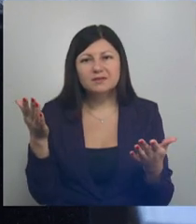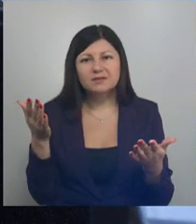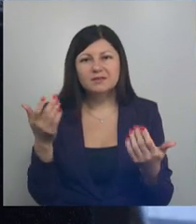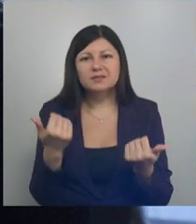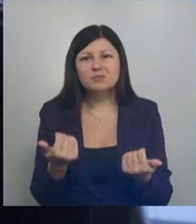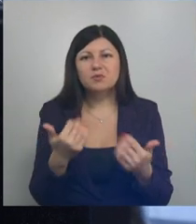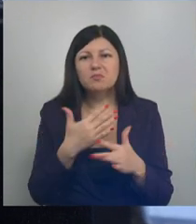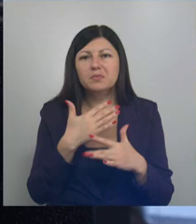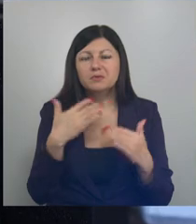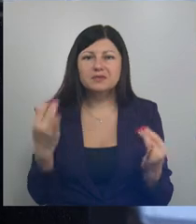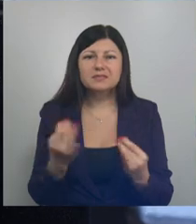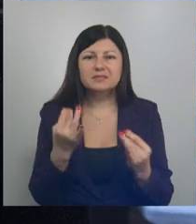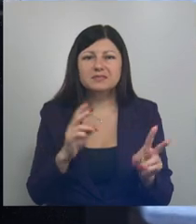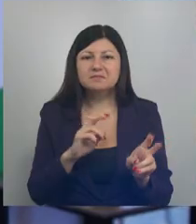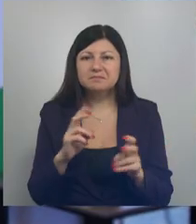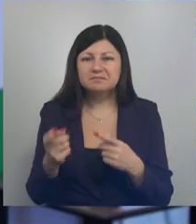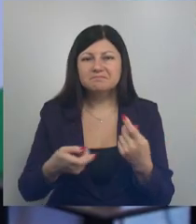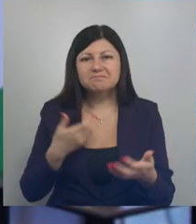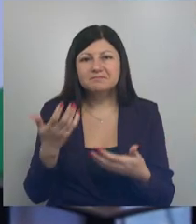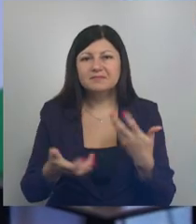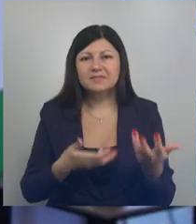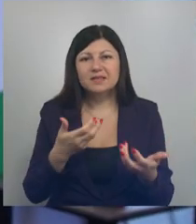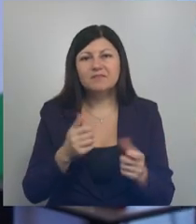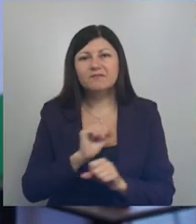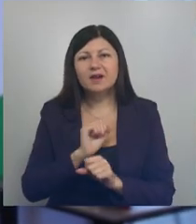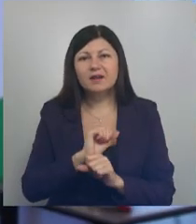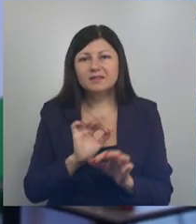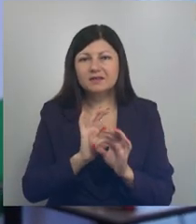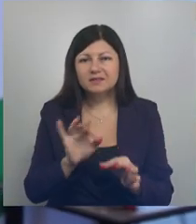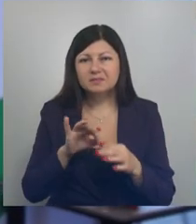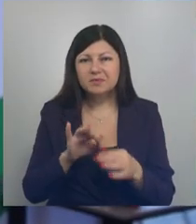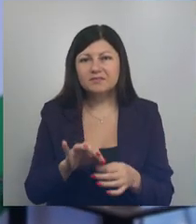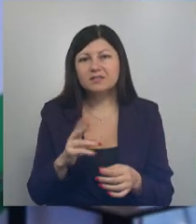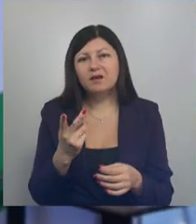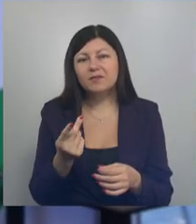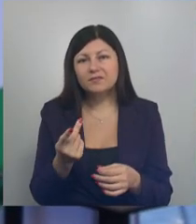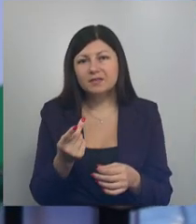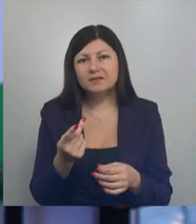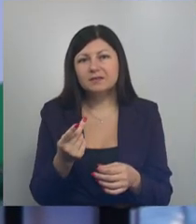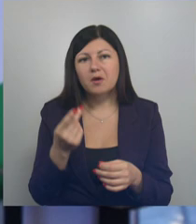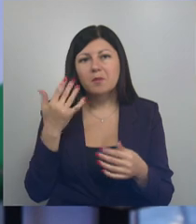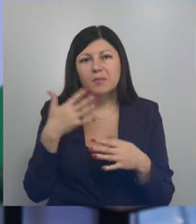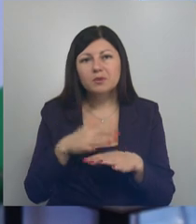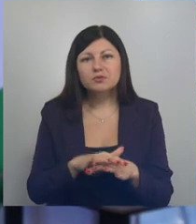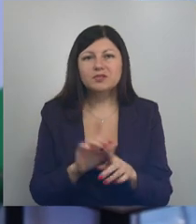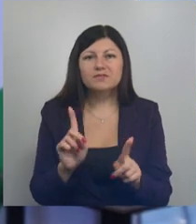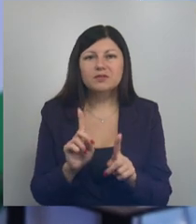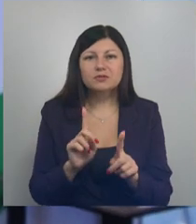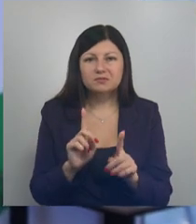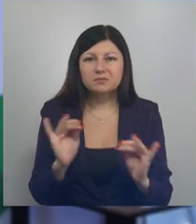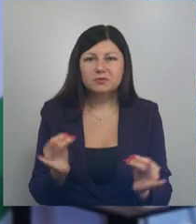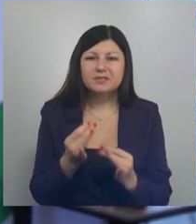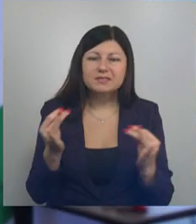более здесь очень много интересных тем поднимается. Во-первых, выходные классно провести, а во-вторых, ты погружаешься уже во что-то более